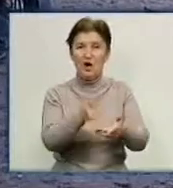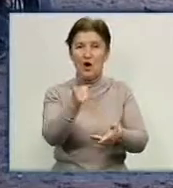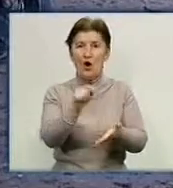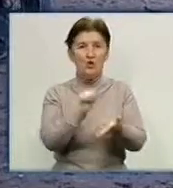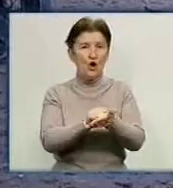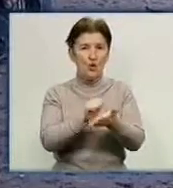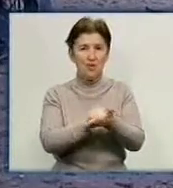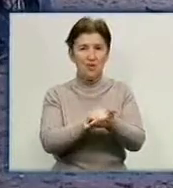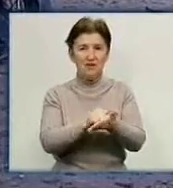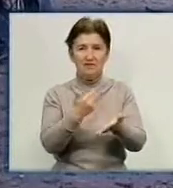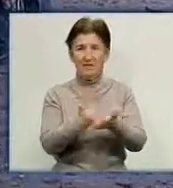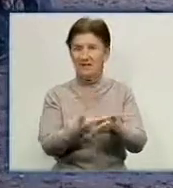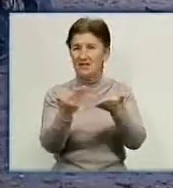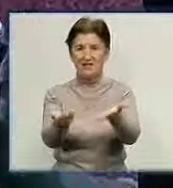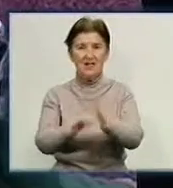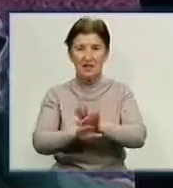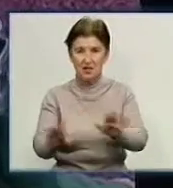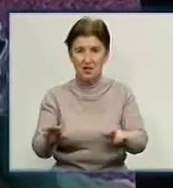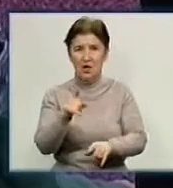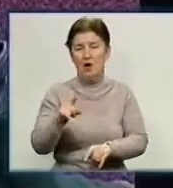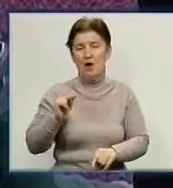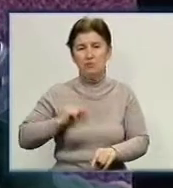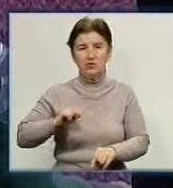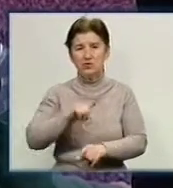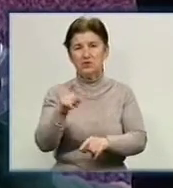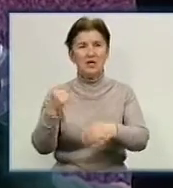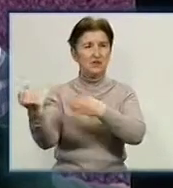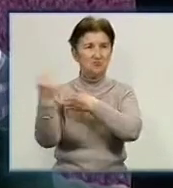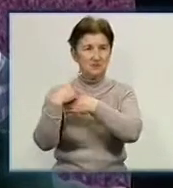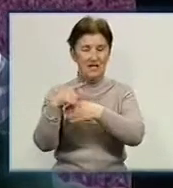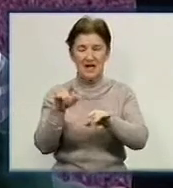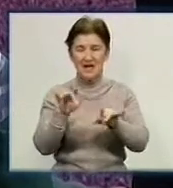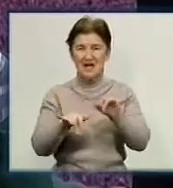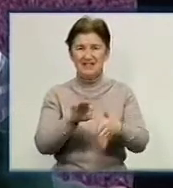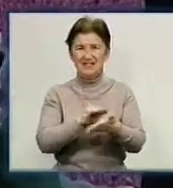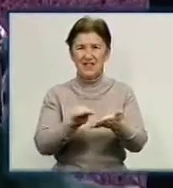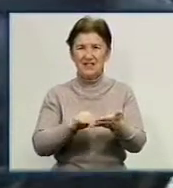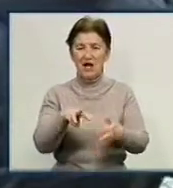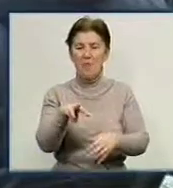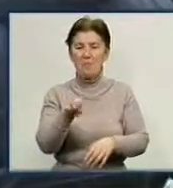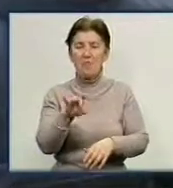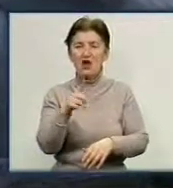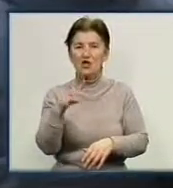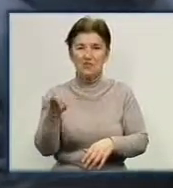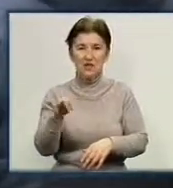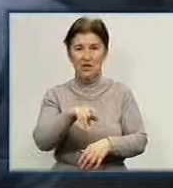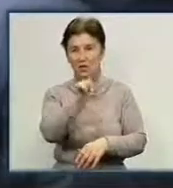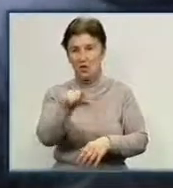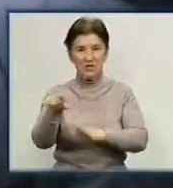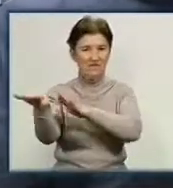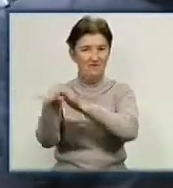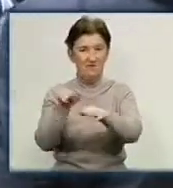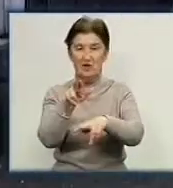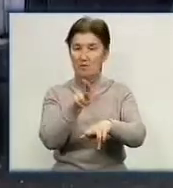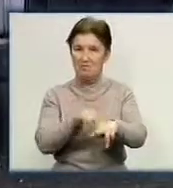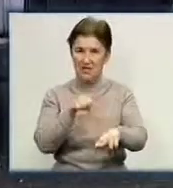документів не надали. Пояснили, що працюють за розпорядженням секретаря міської ради Івана Марковського, перехожі викликали міліцію у